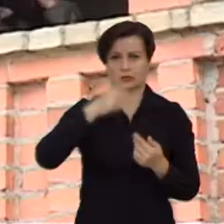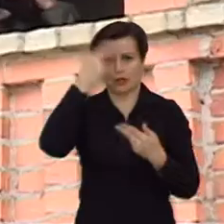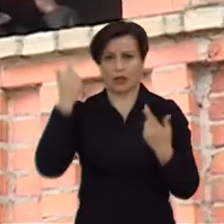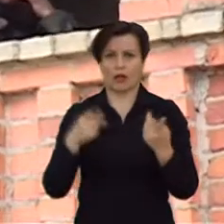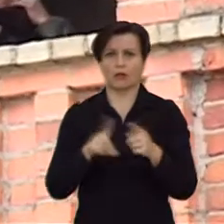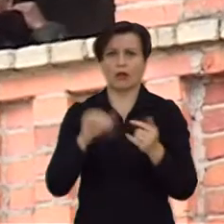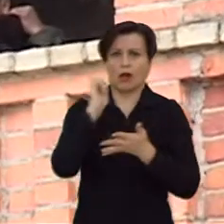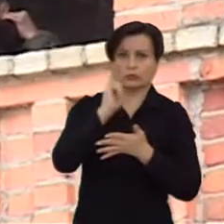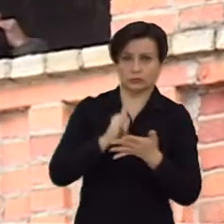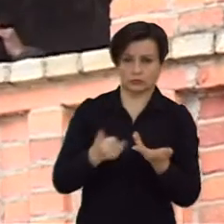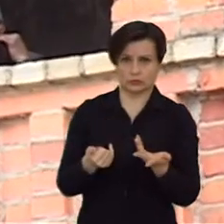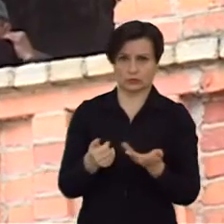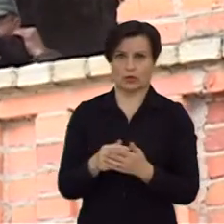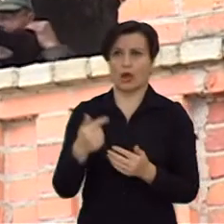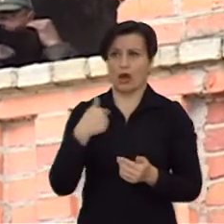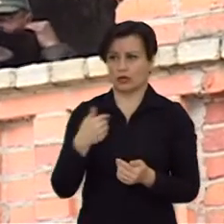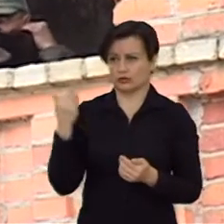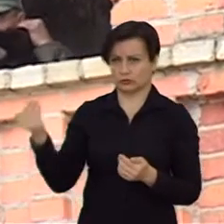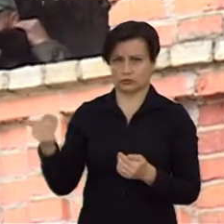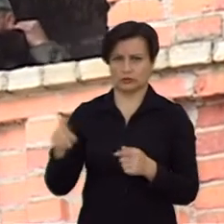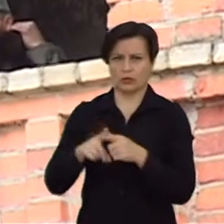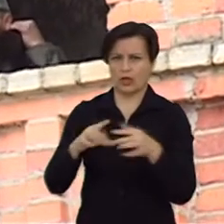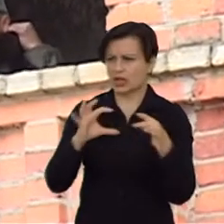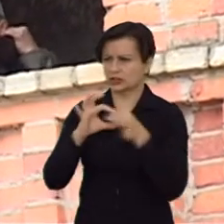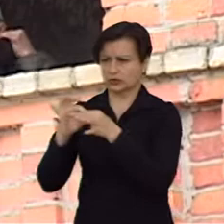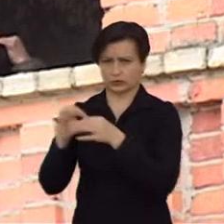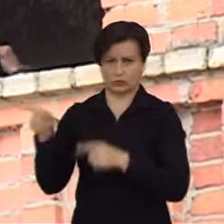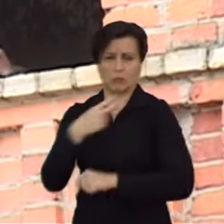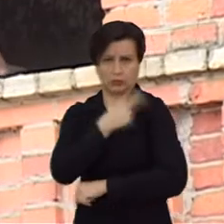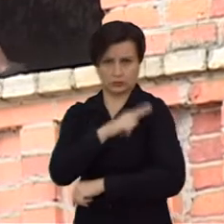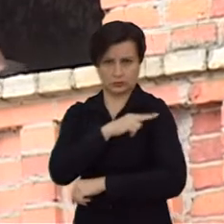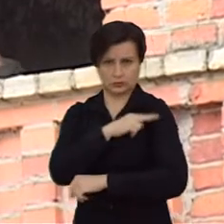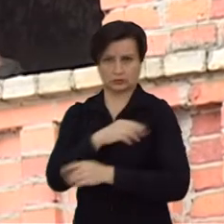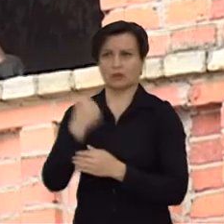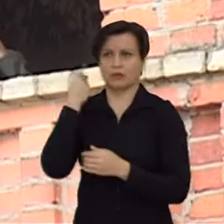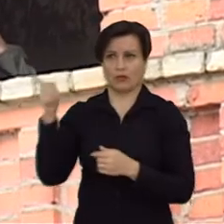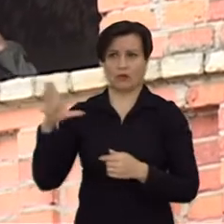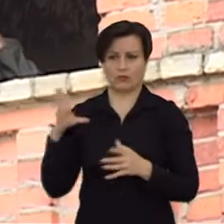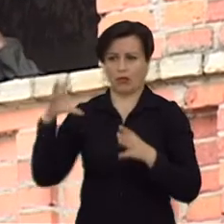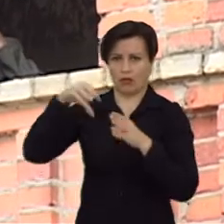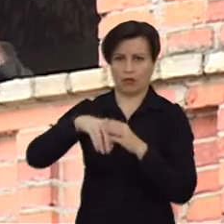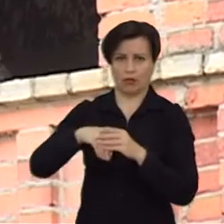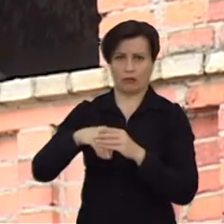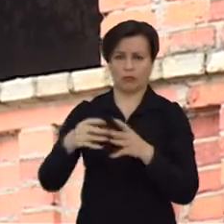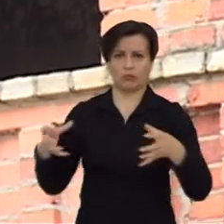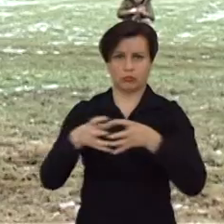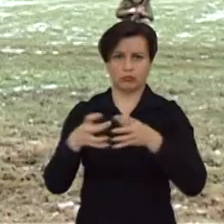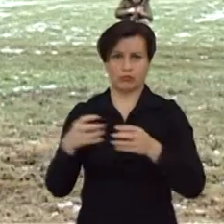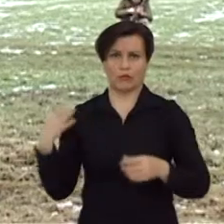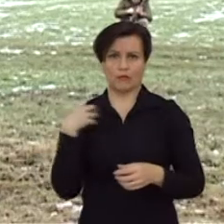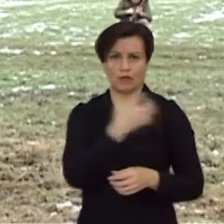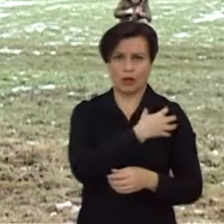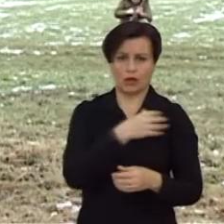atsiprašyti. Aš jį surišau su partizanais. O po to jisai buvo būrių vadas, paskui jisai